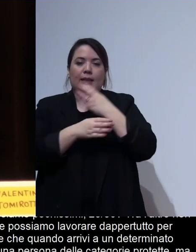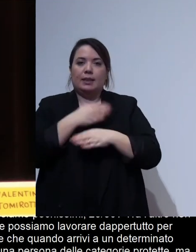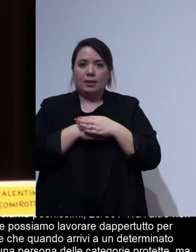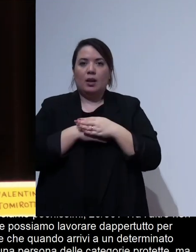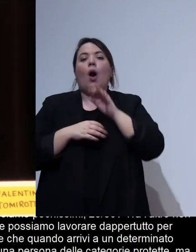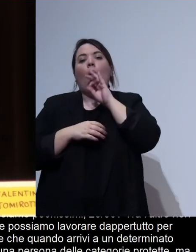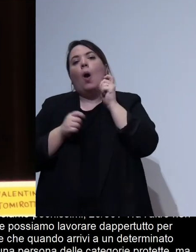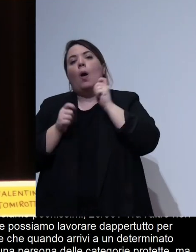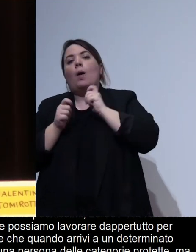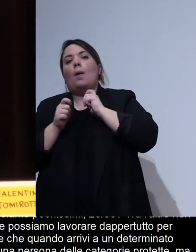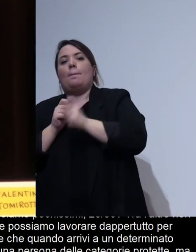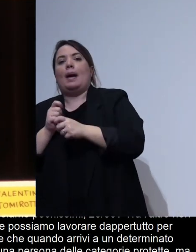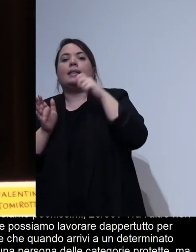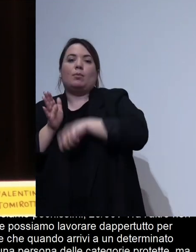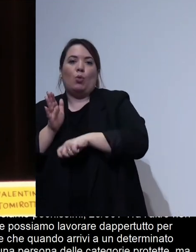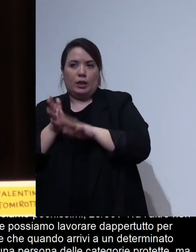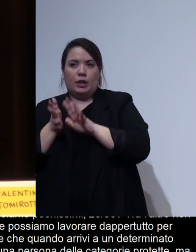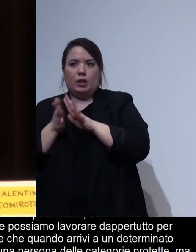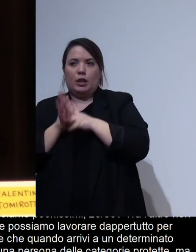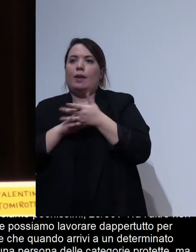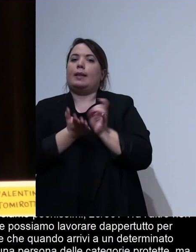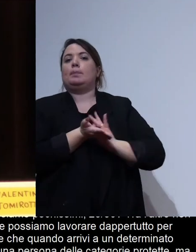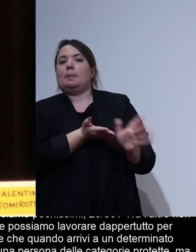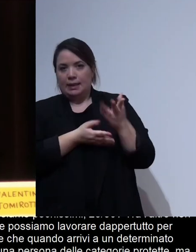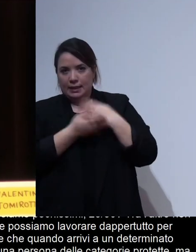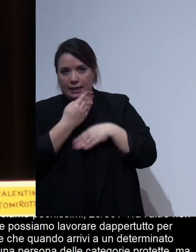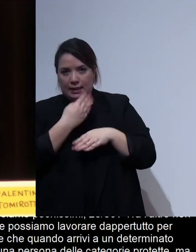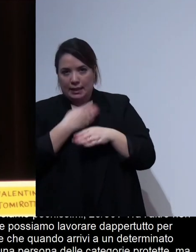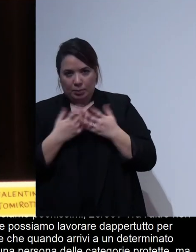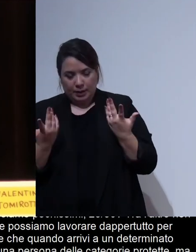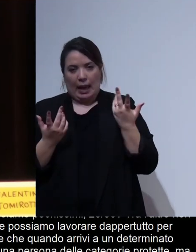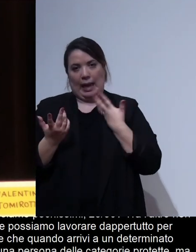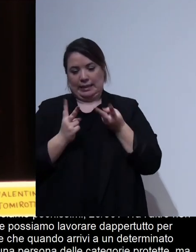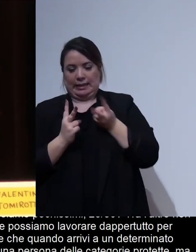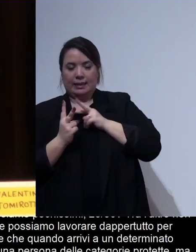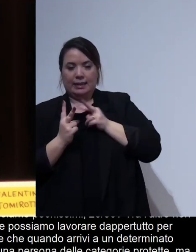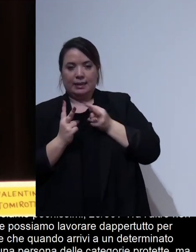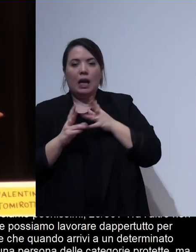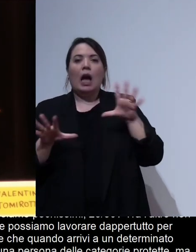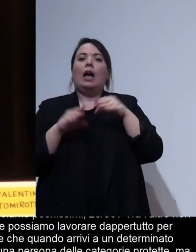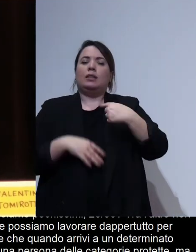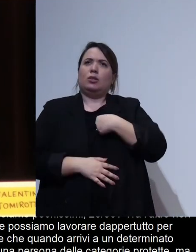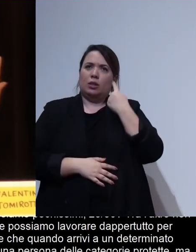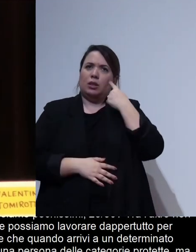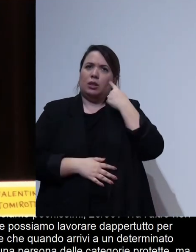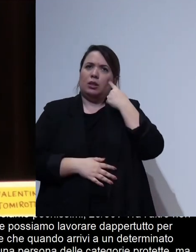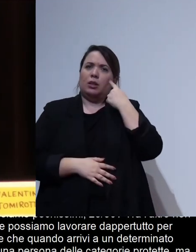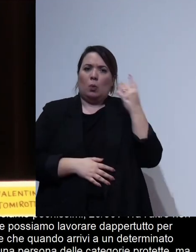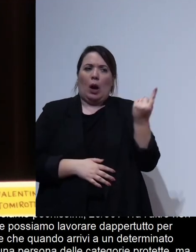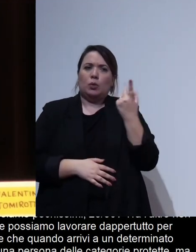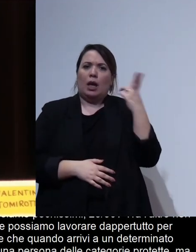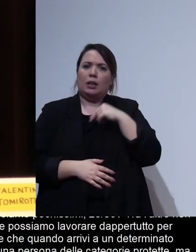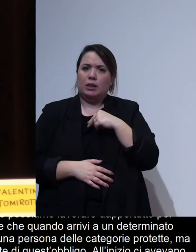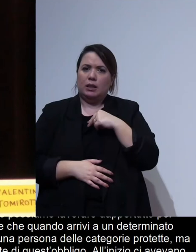e fregartene sostanzialmente di quest'obbligo all'inizio devo dire che ci avevano consigliato ma